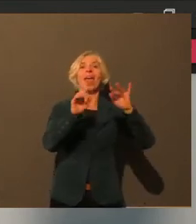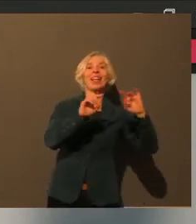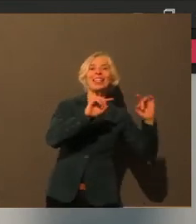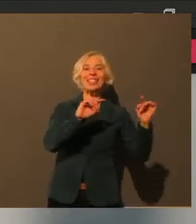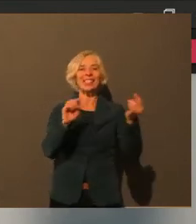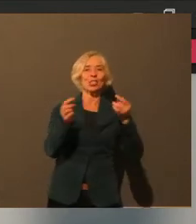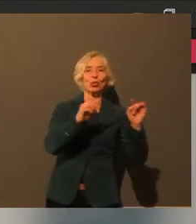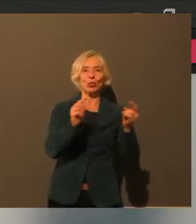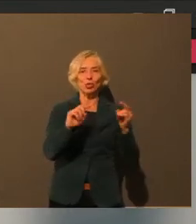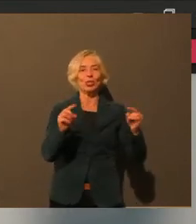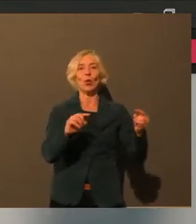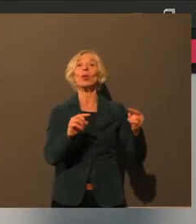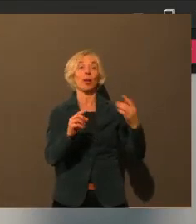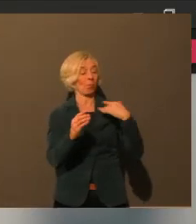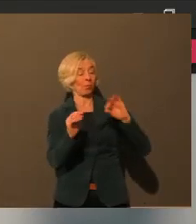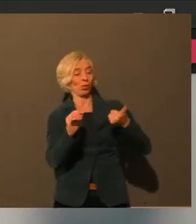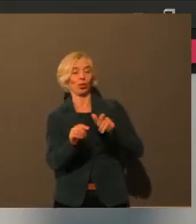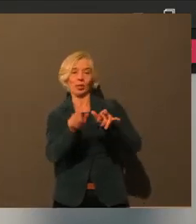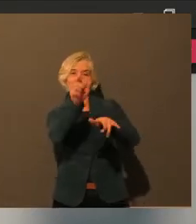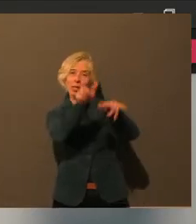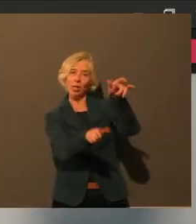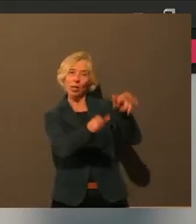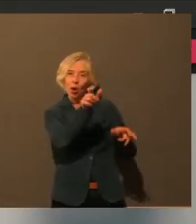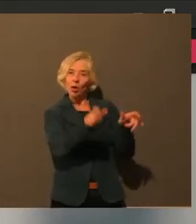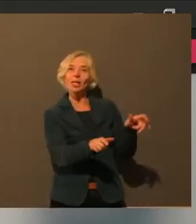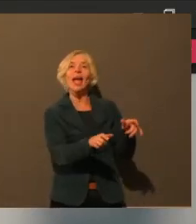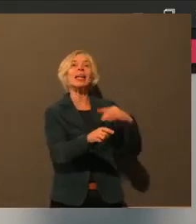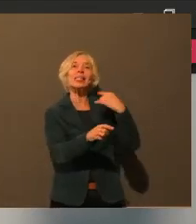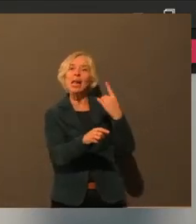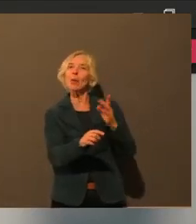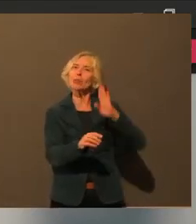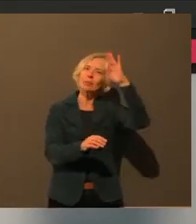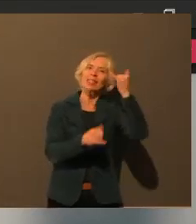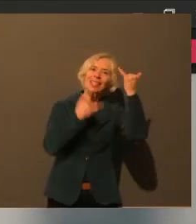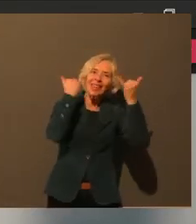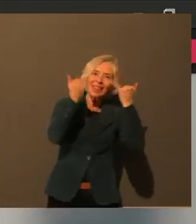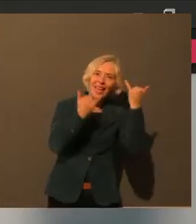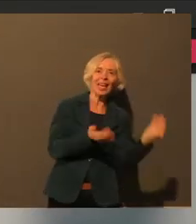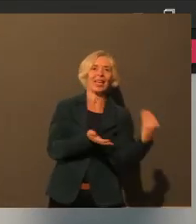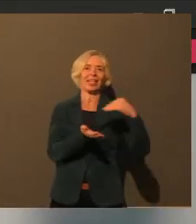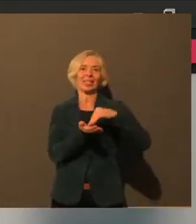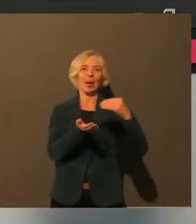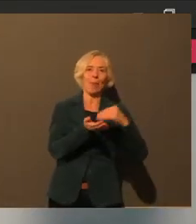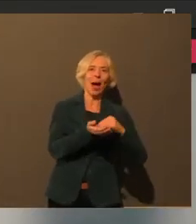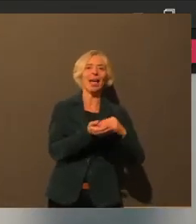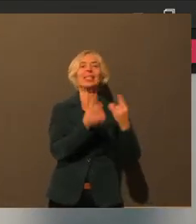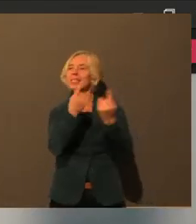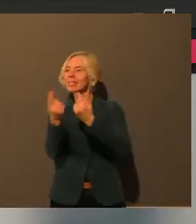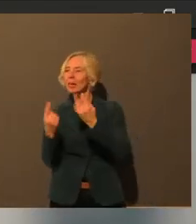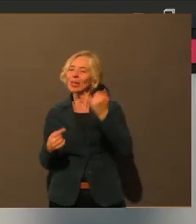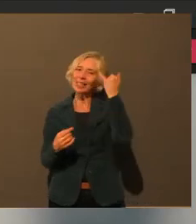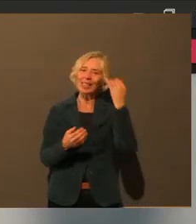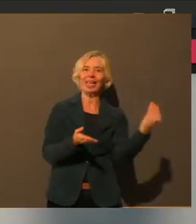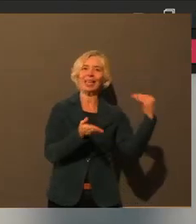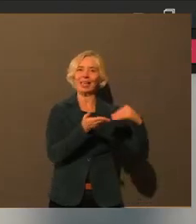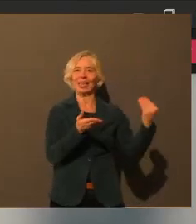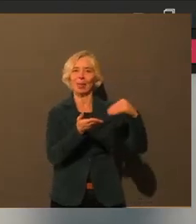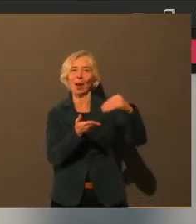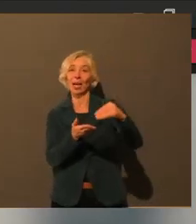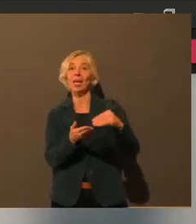vor allem Ihre Anregungen einbringen wollen und möchten. Sie haben im Vorfeld der heutigen